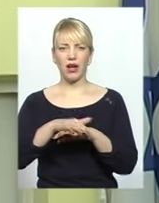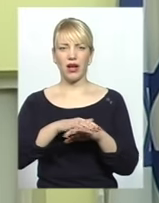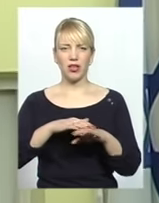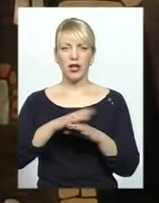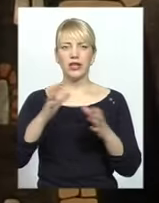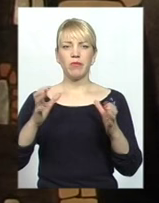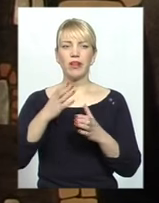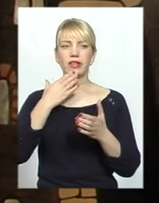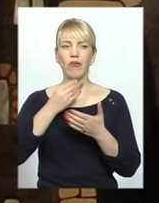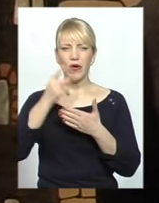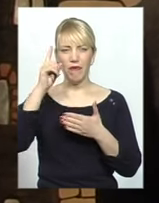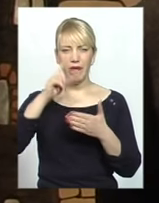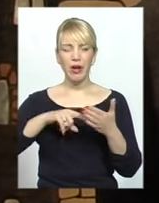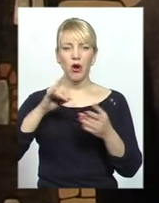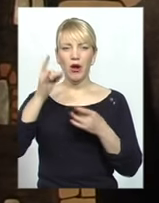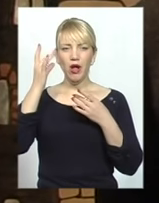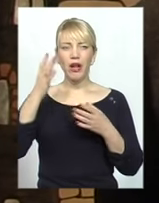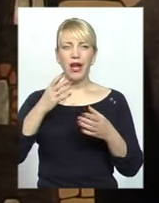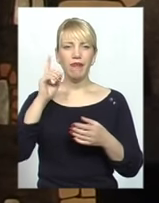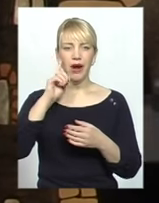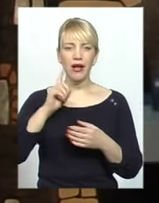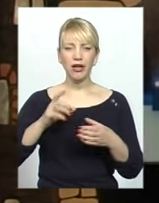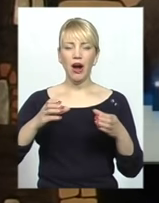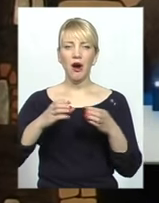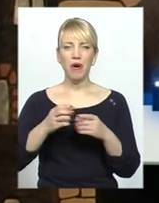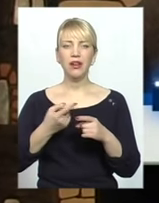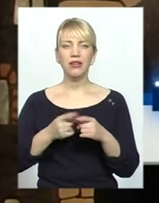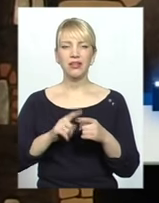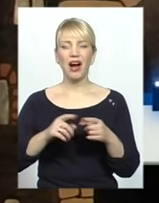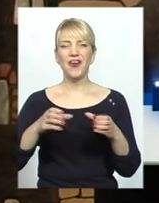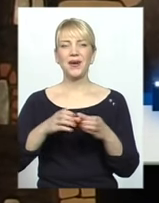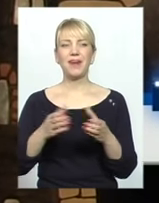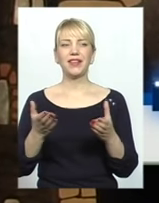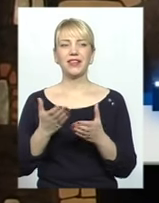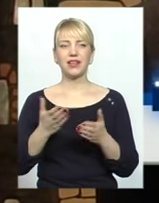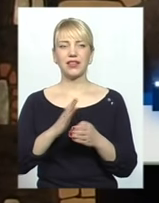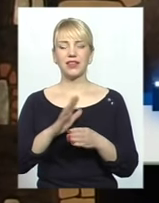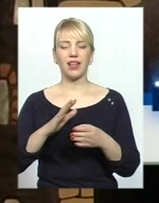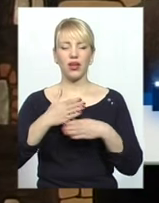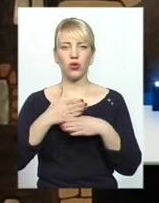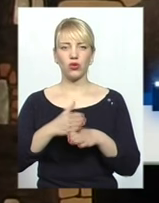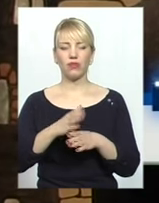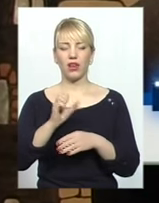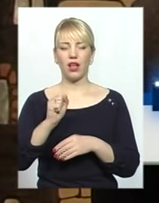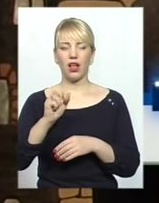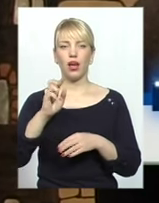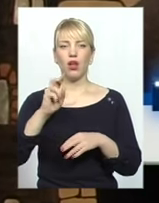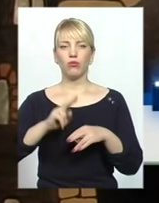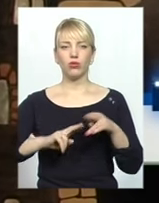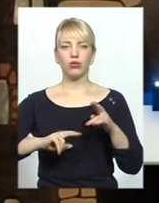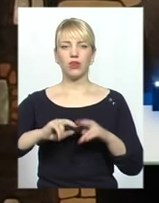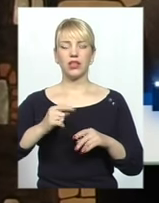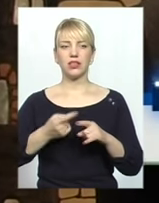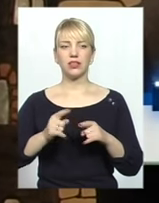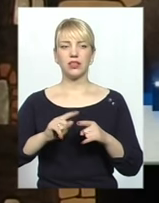культуру. Євреї і єврейська громада – це та громада, яка не ревнувала, а будувала. І це було